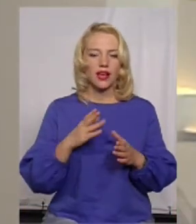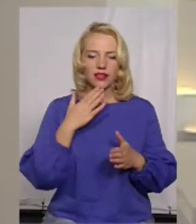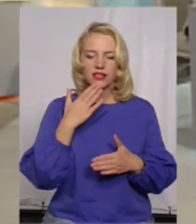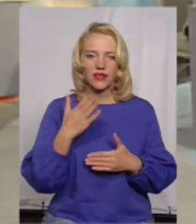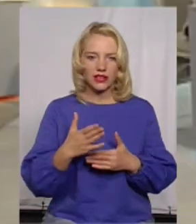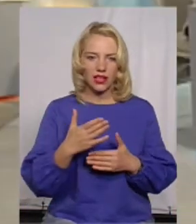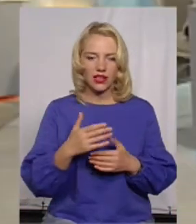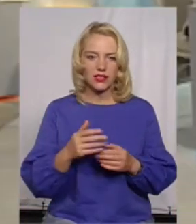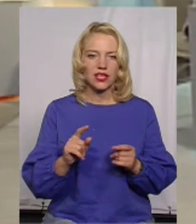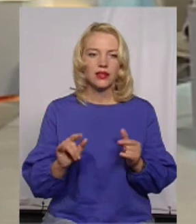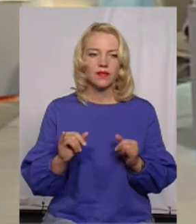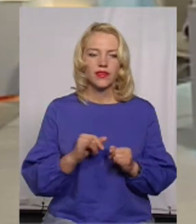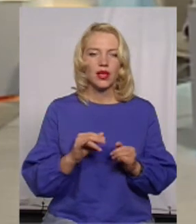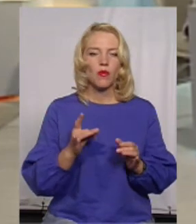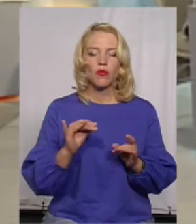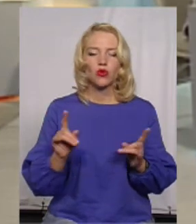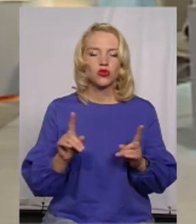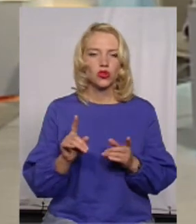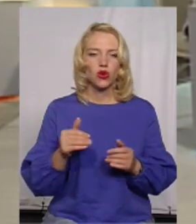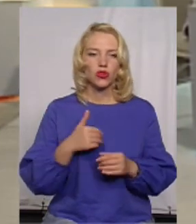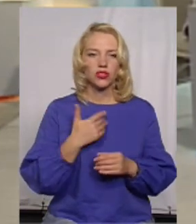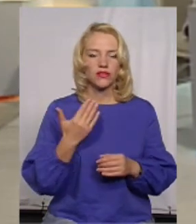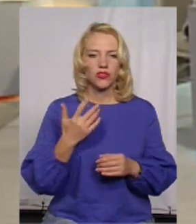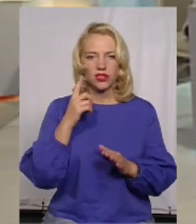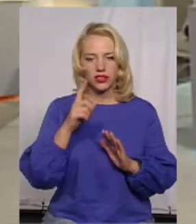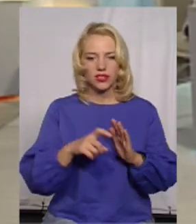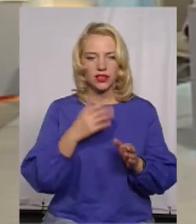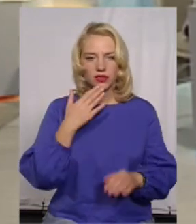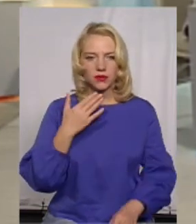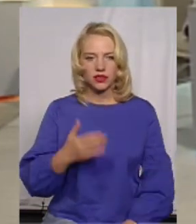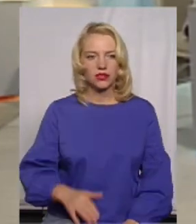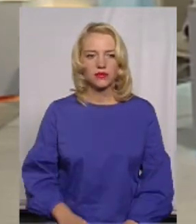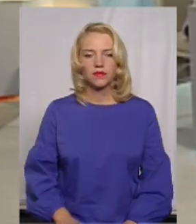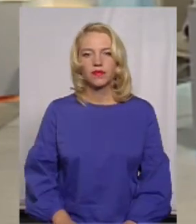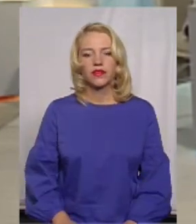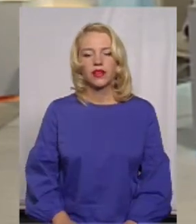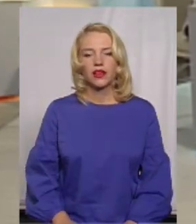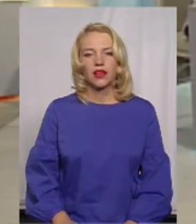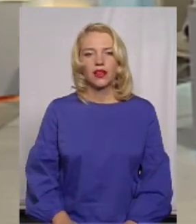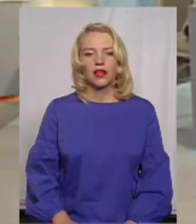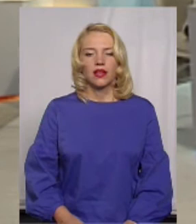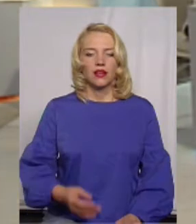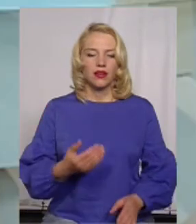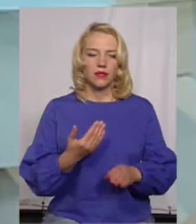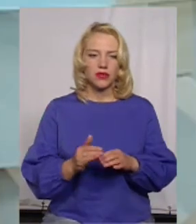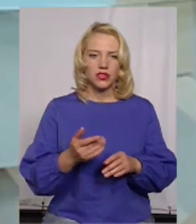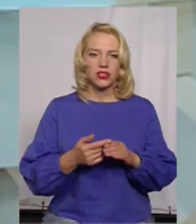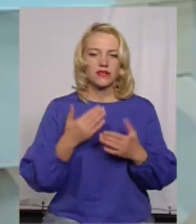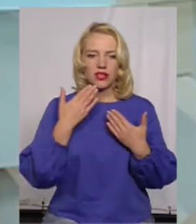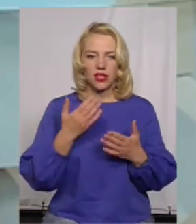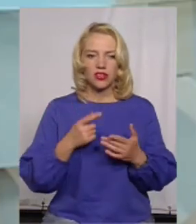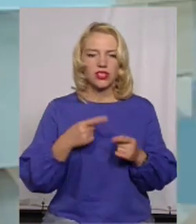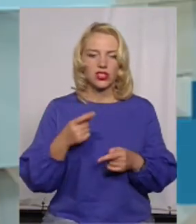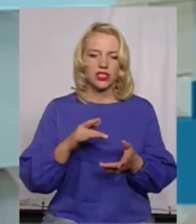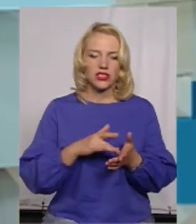зверталися і про що вони хотіли дізнатися? Левова частина зверталась через центр обслуговування